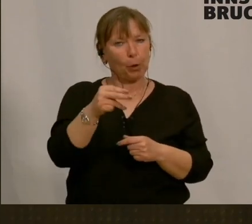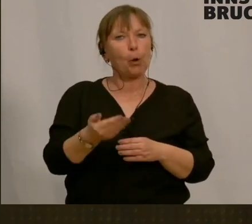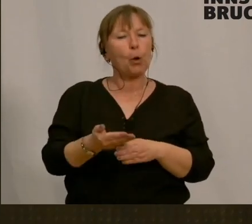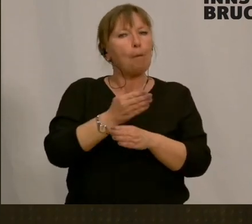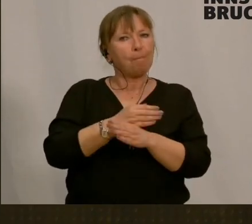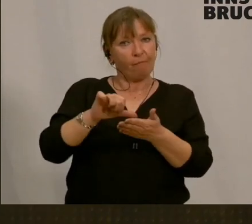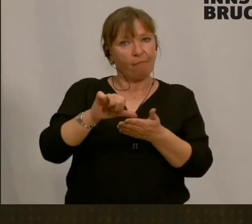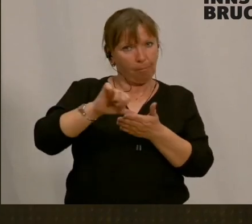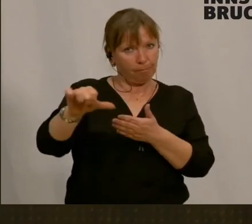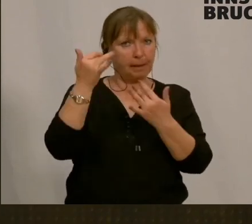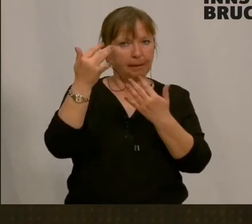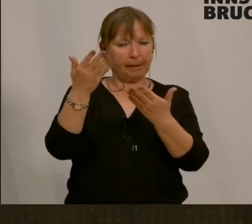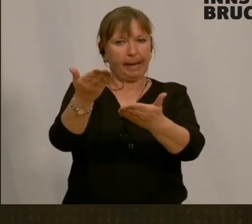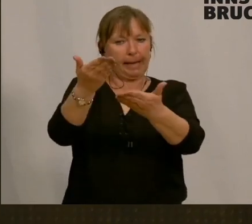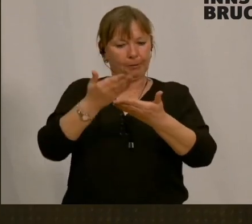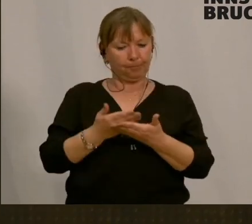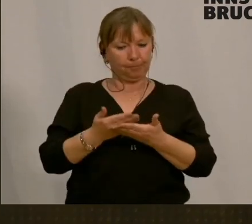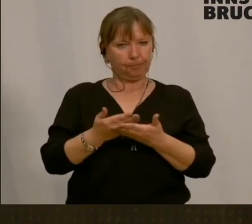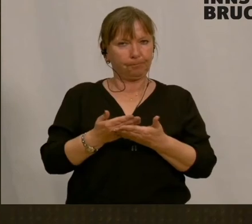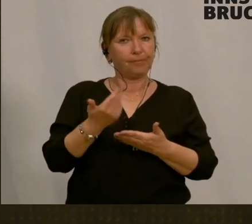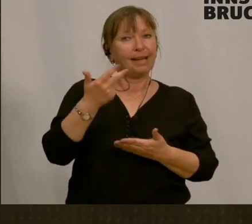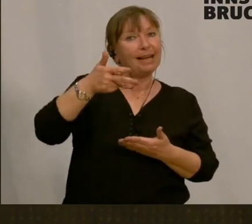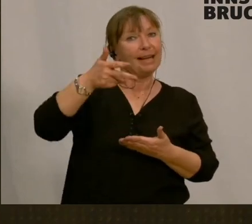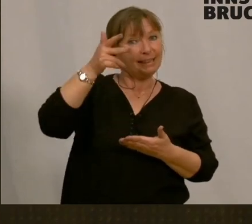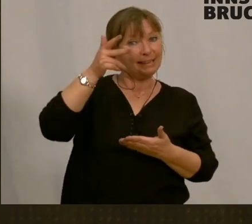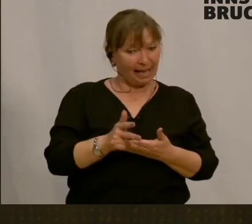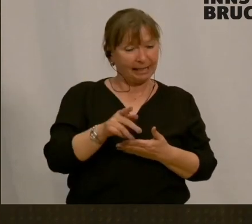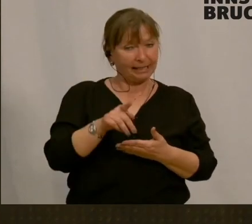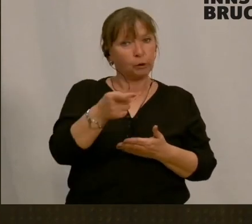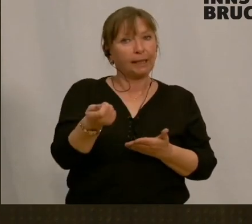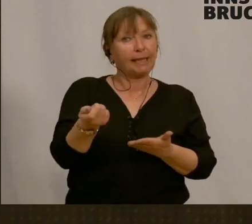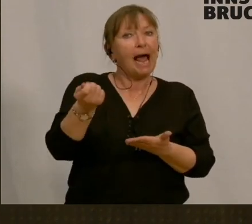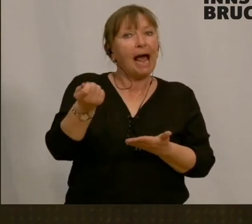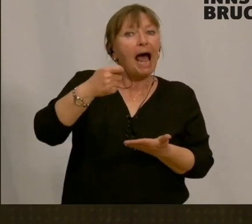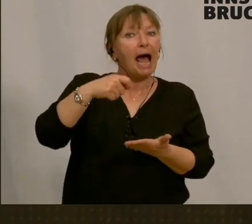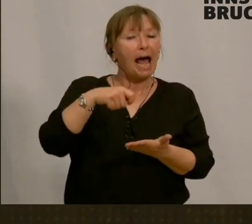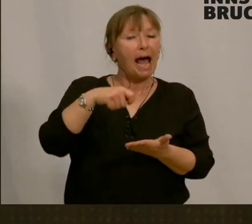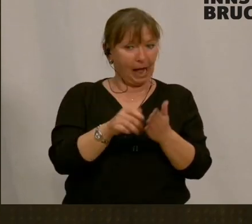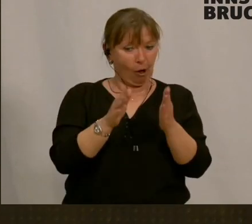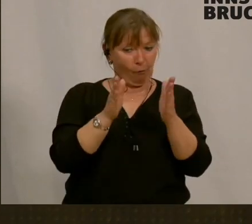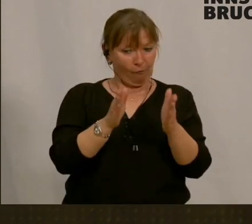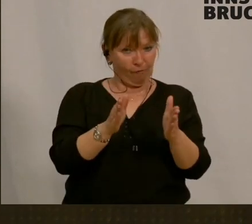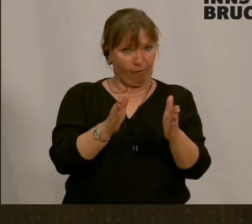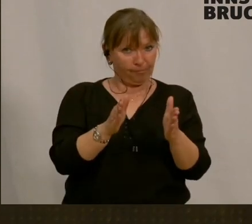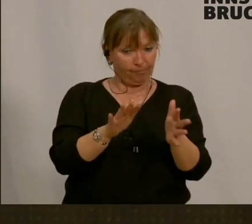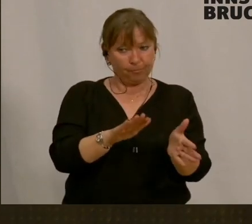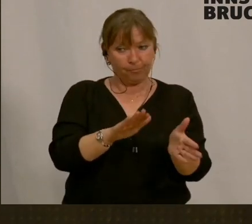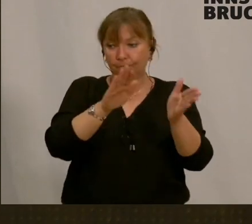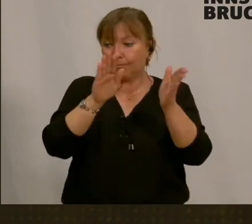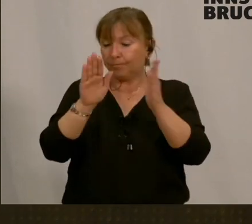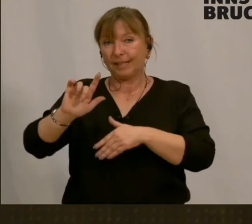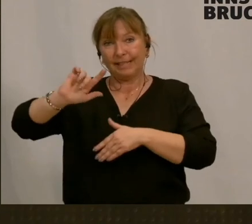Rechnung gegeben. Einmal über die 3.000 Euro eines Ankaufes und einmal über dann